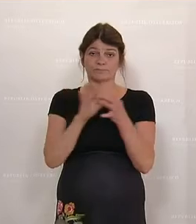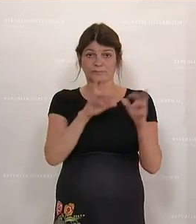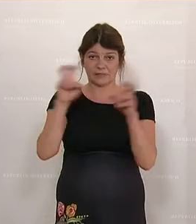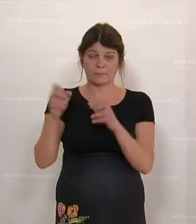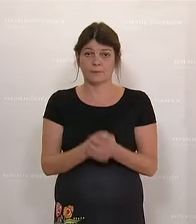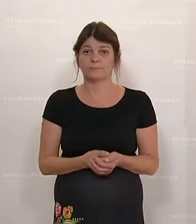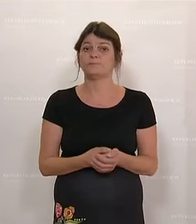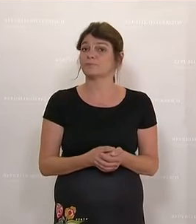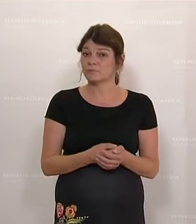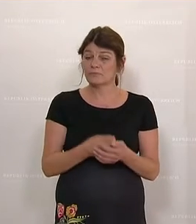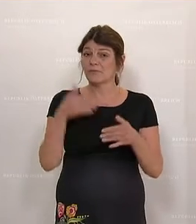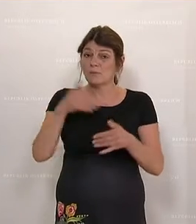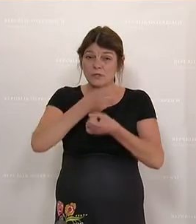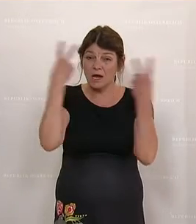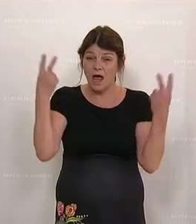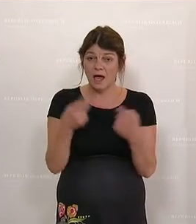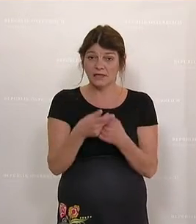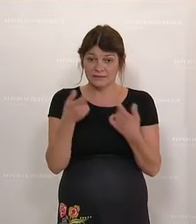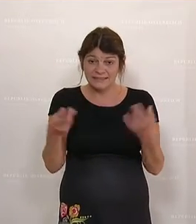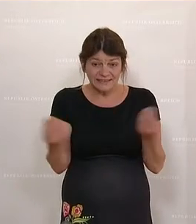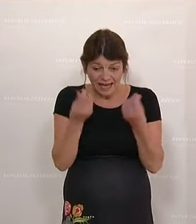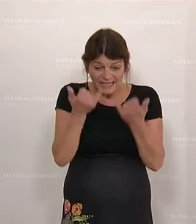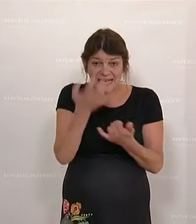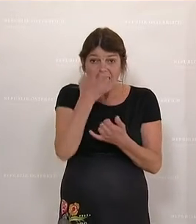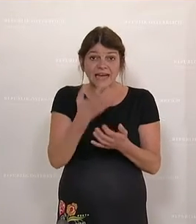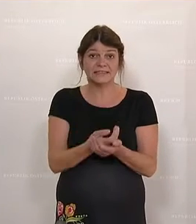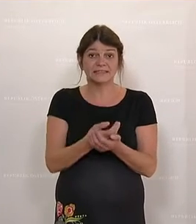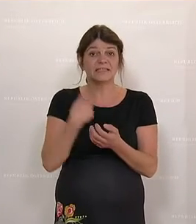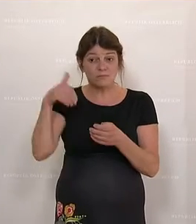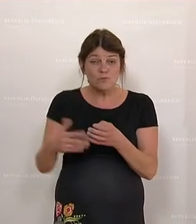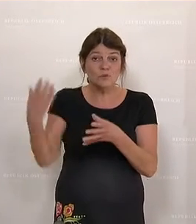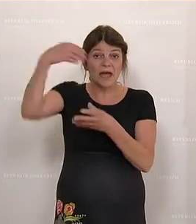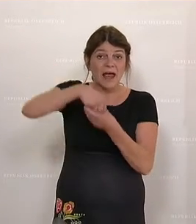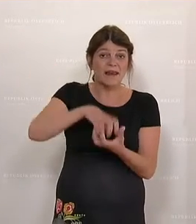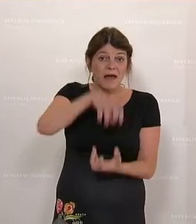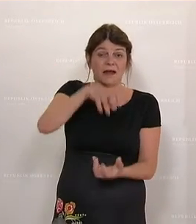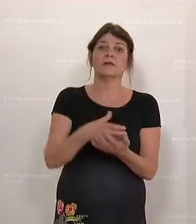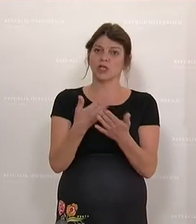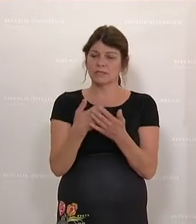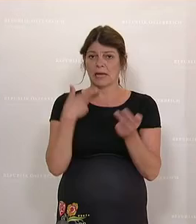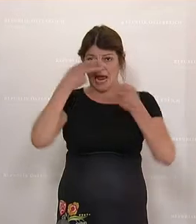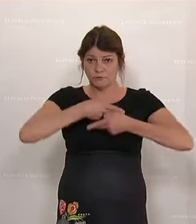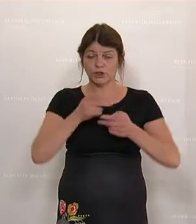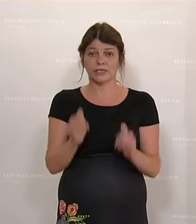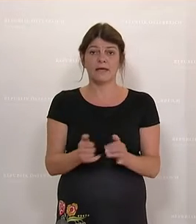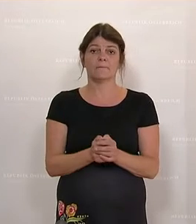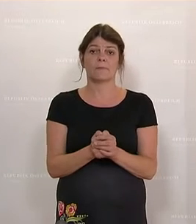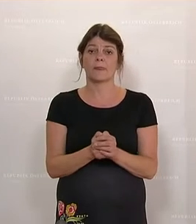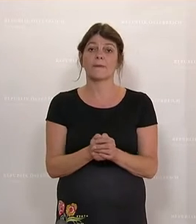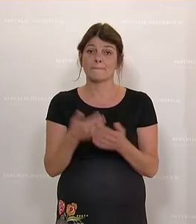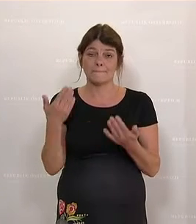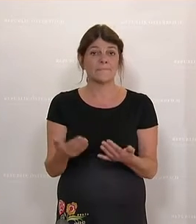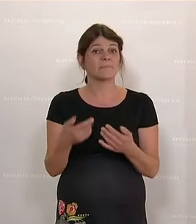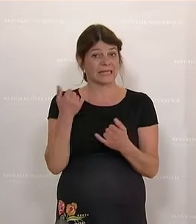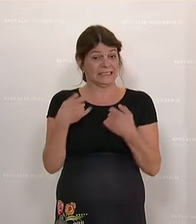Wir müssen klar sein, wie ernst diese Geschichte mit der Einlagerung ist. Und wir werden daher zustimmen, dass es dieses